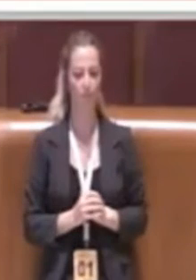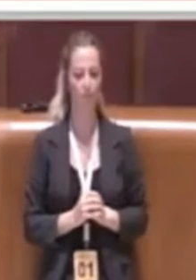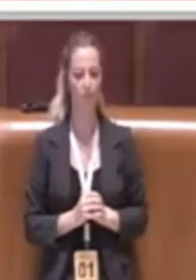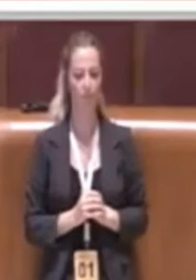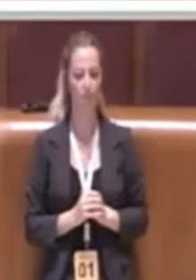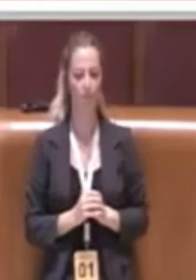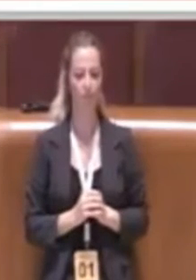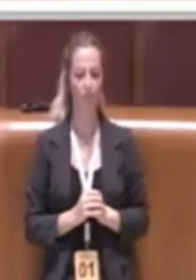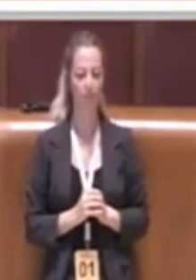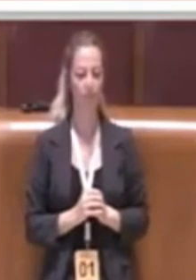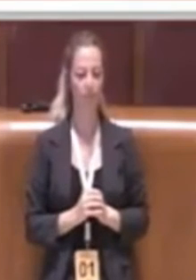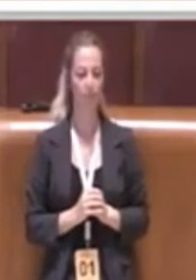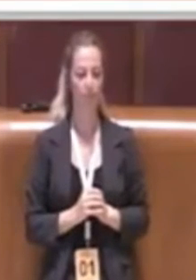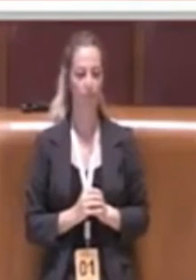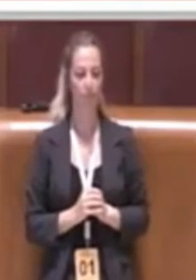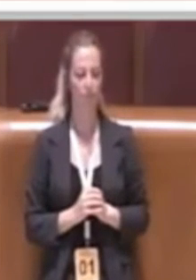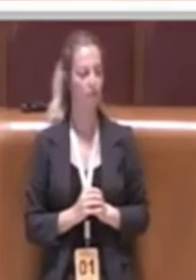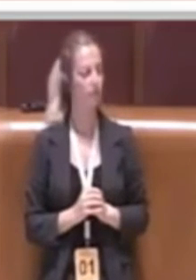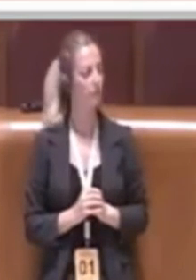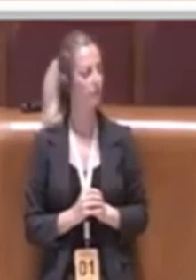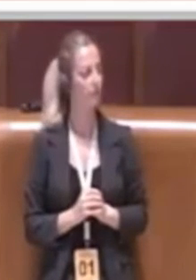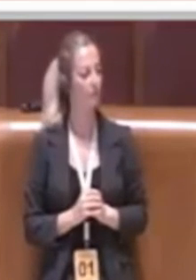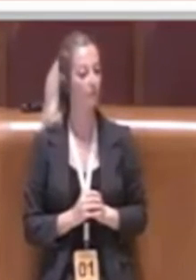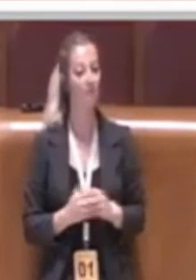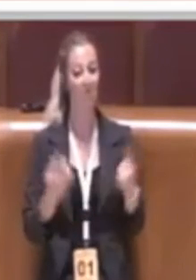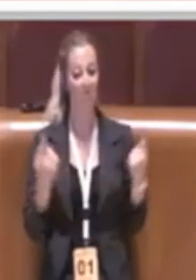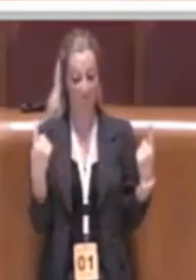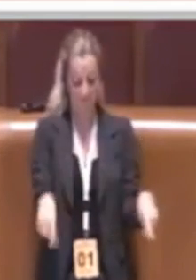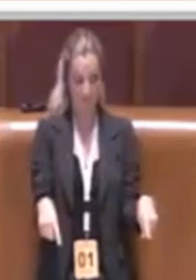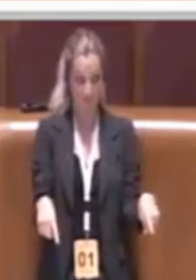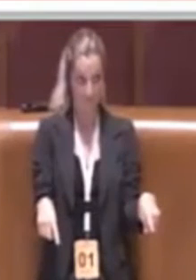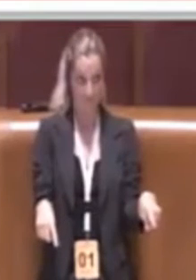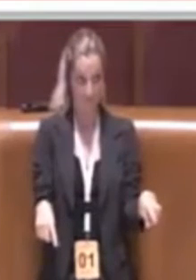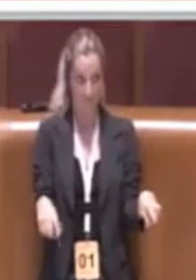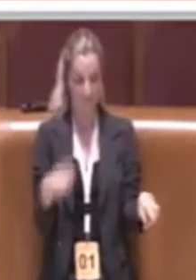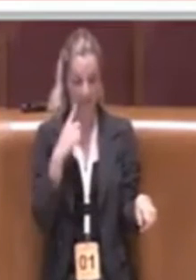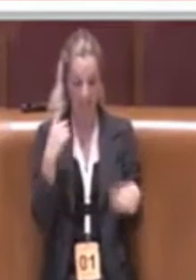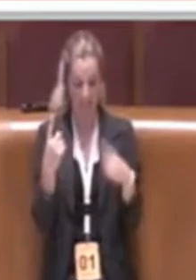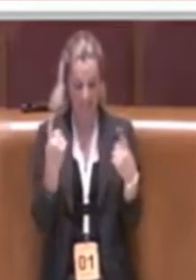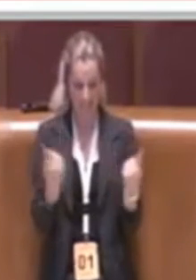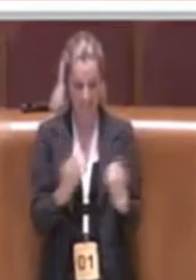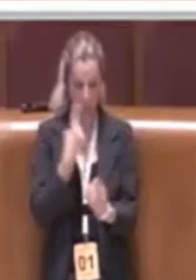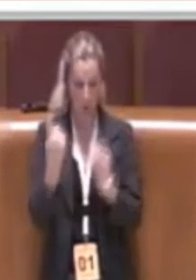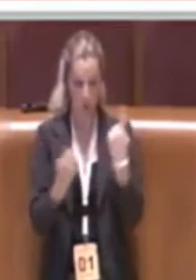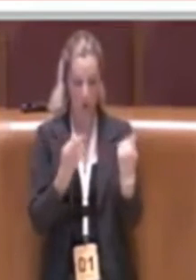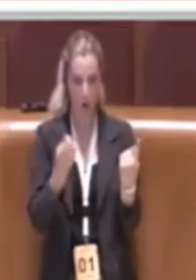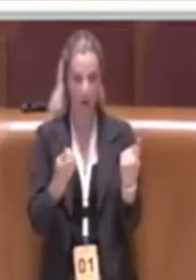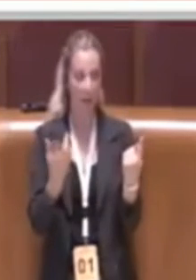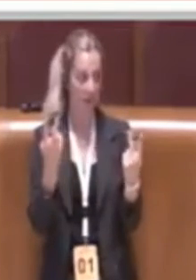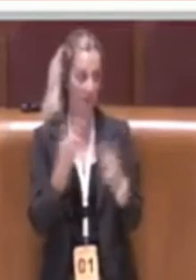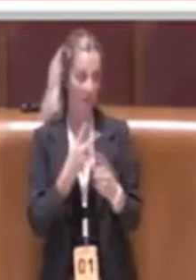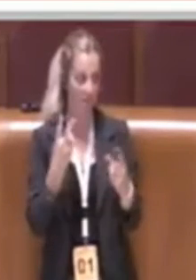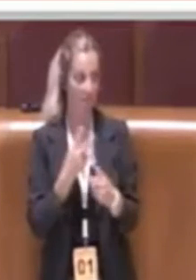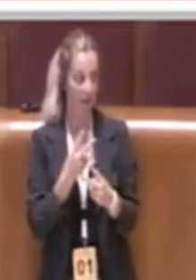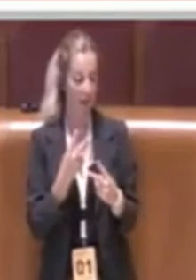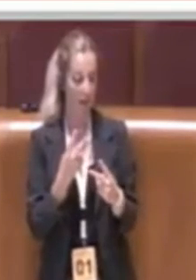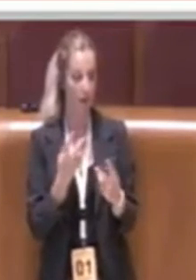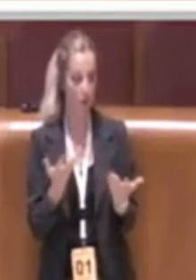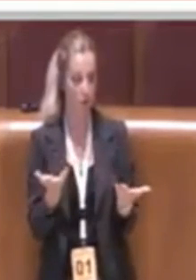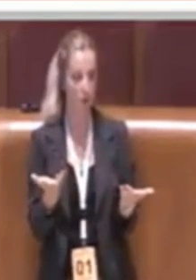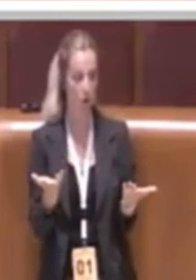aspetto che veramente sta facendo tribolare i